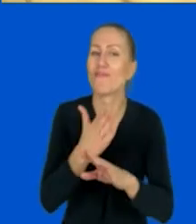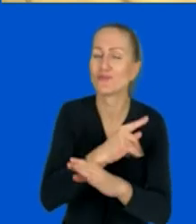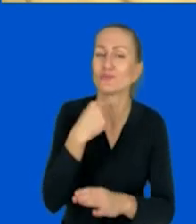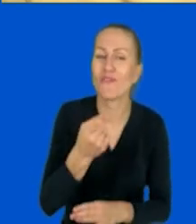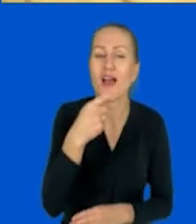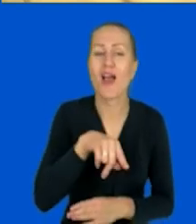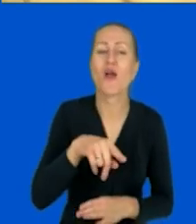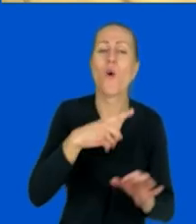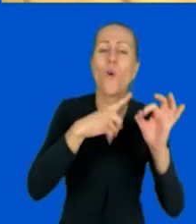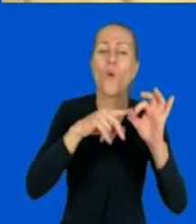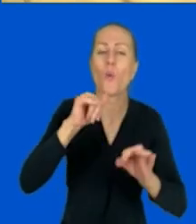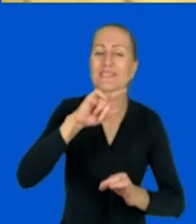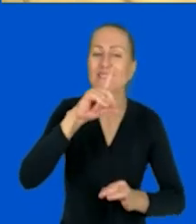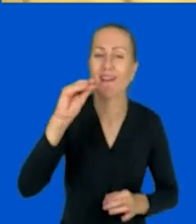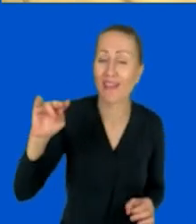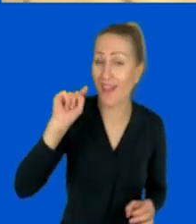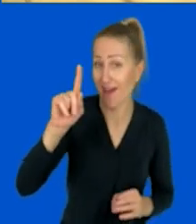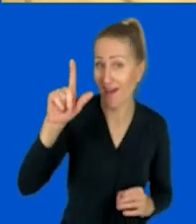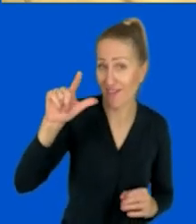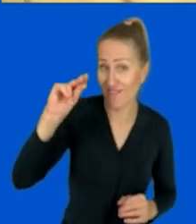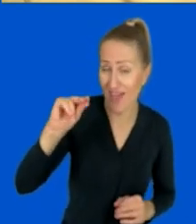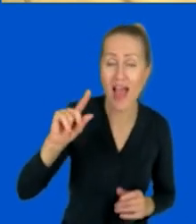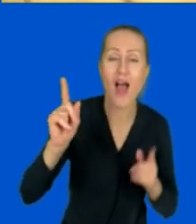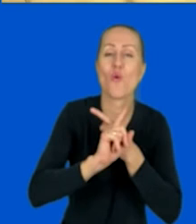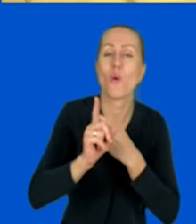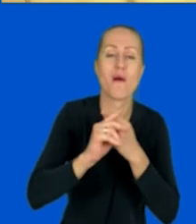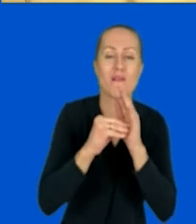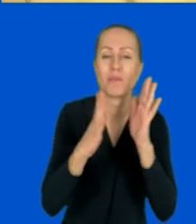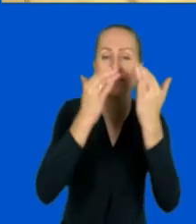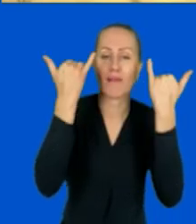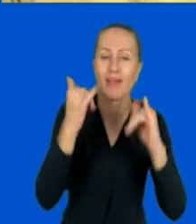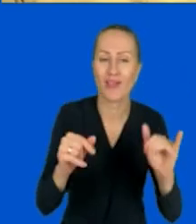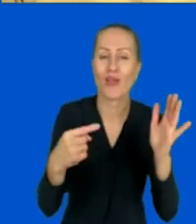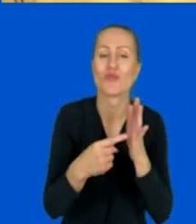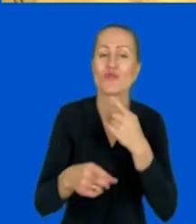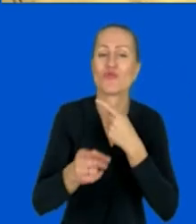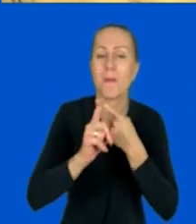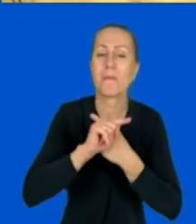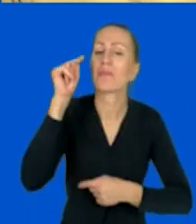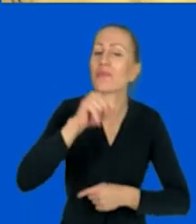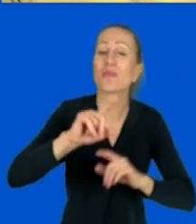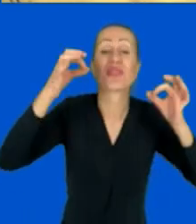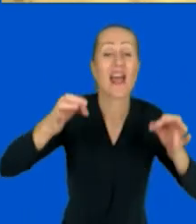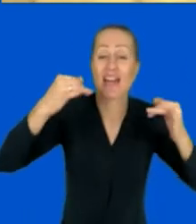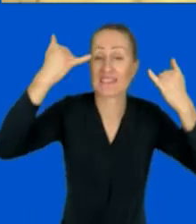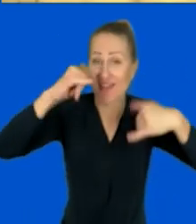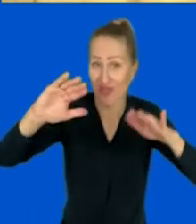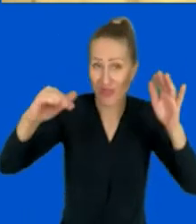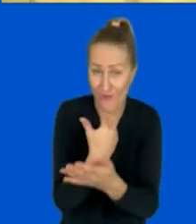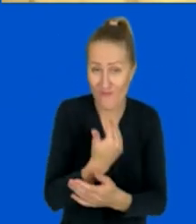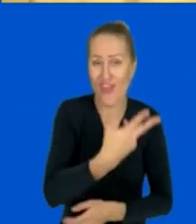bizlet.live, tylko wpisać inny kod. Ten kod, który trzeba wpisać teraz, to